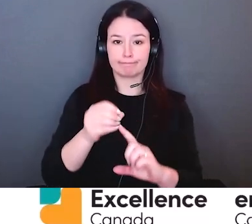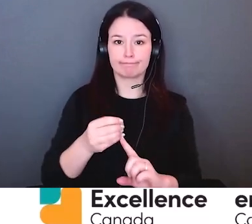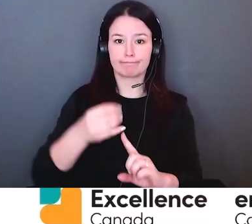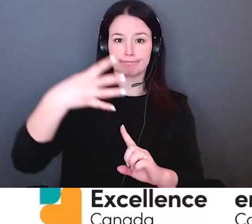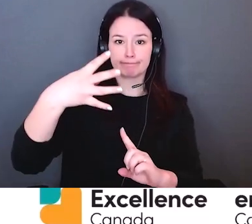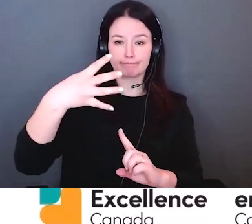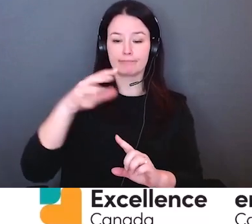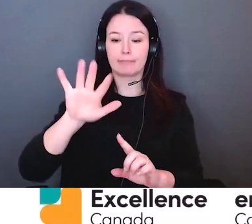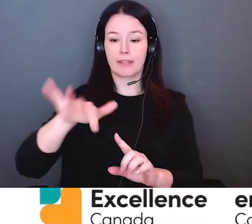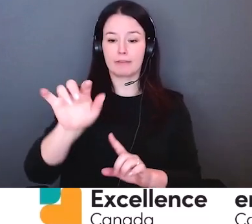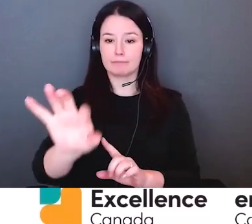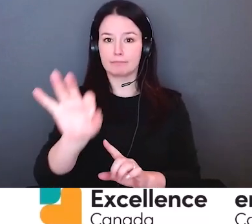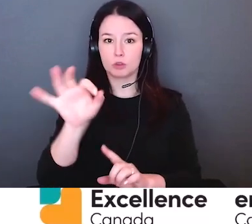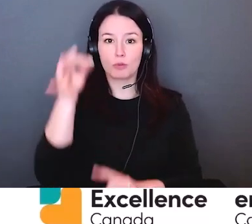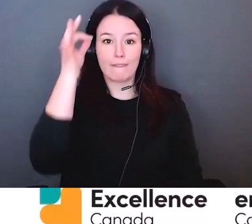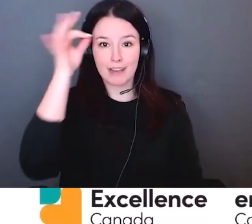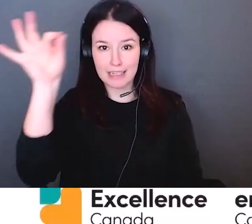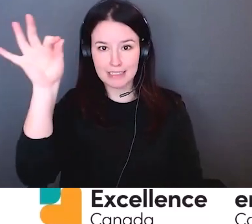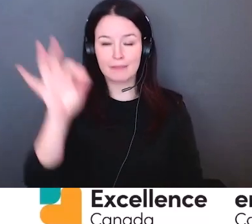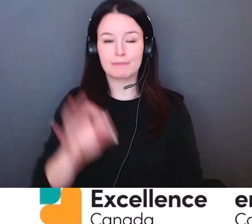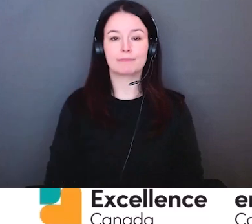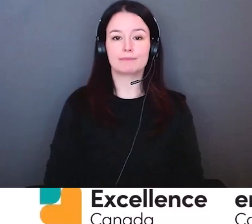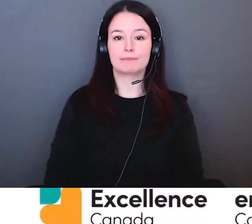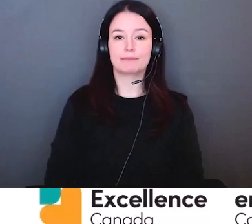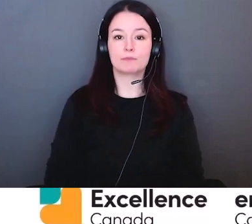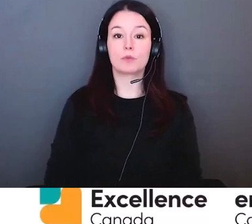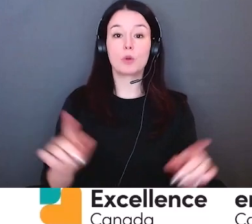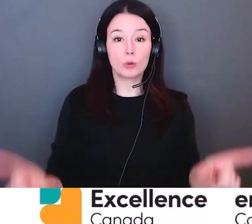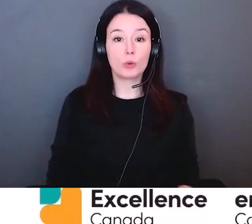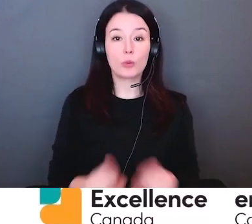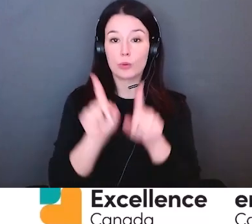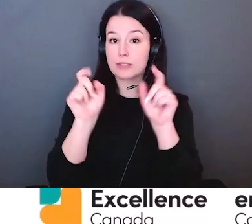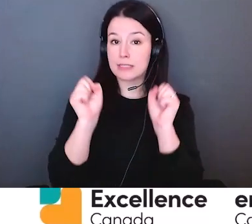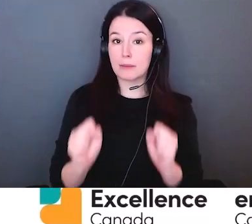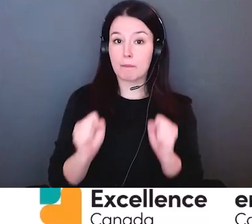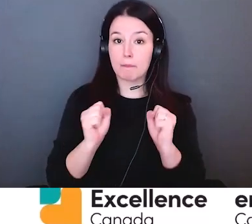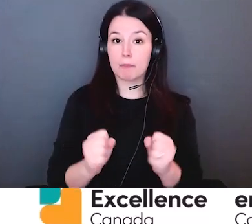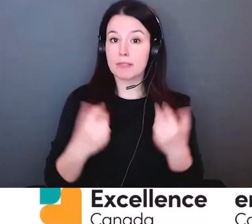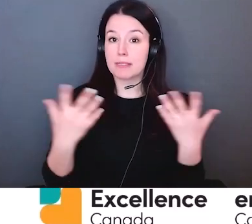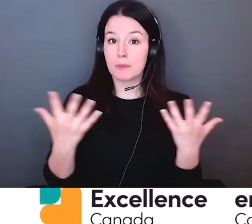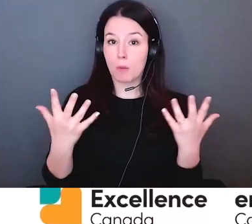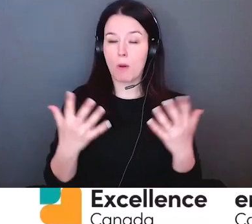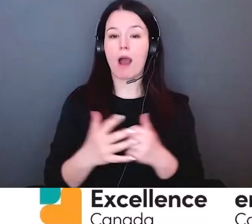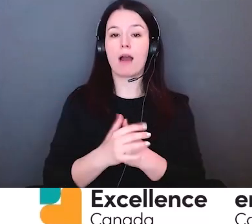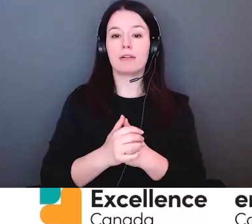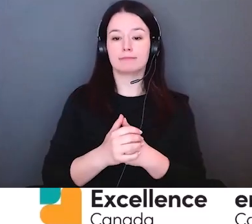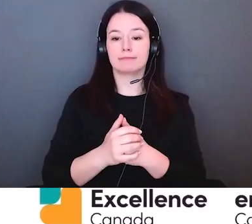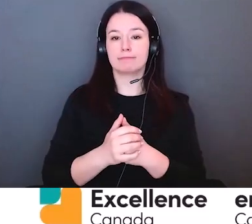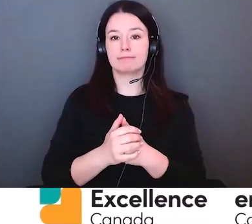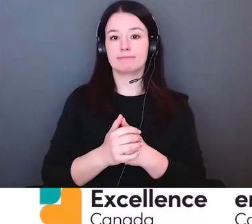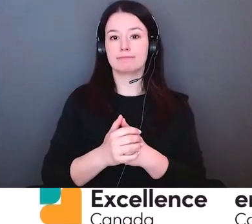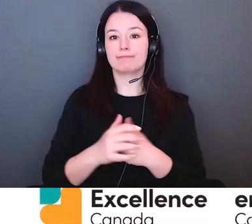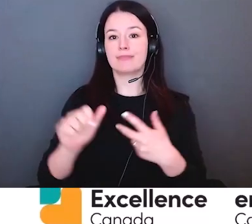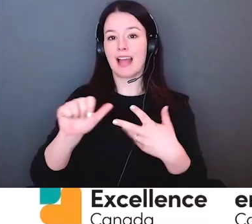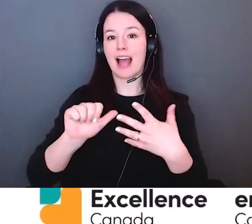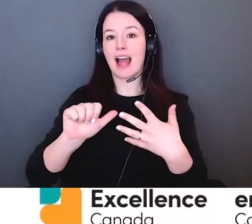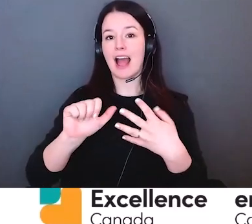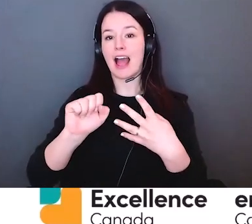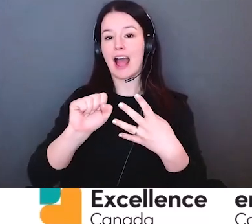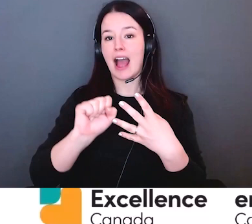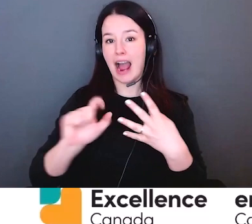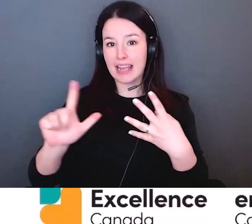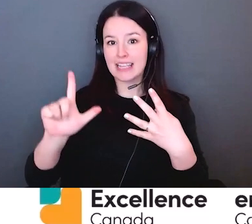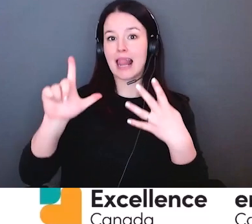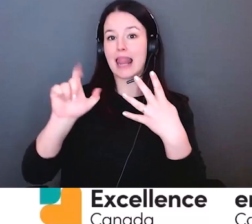Ainsi, on va commencer sans plus tarder. Donc bonjour et un grand bienvenue